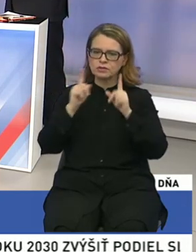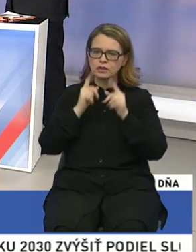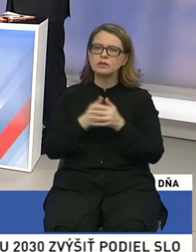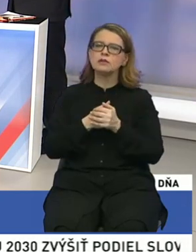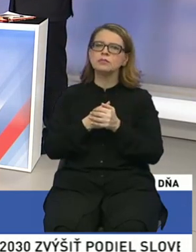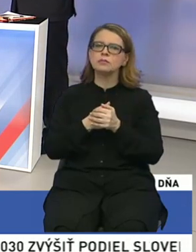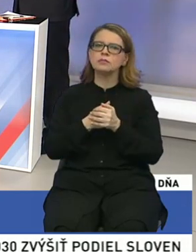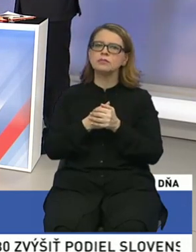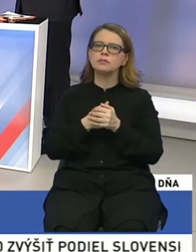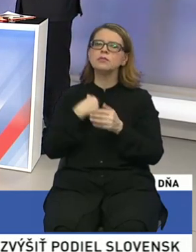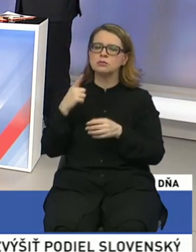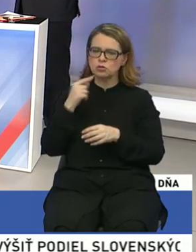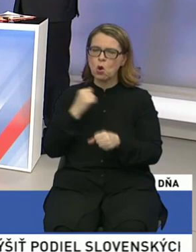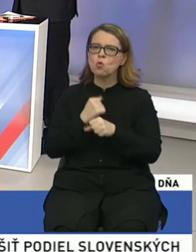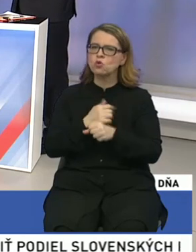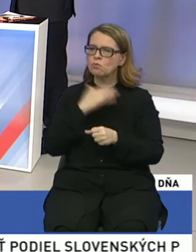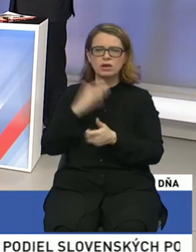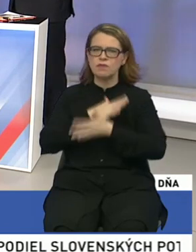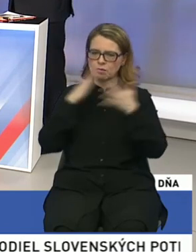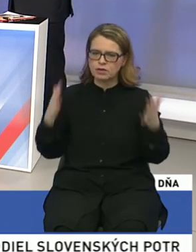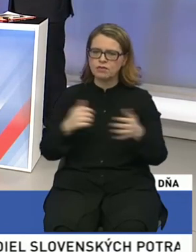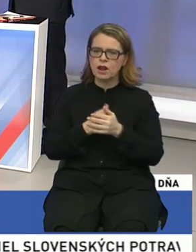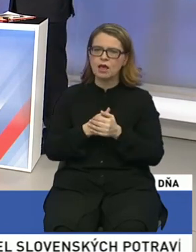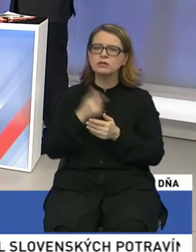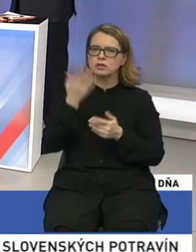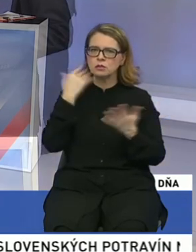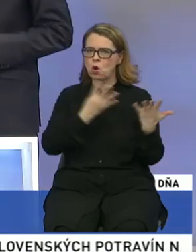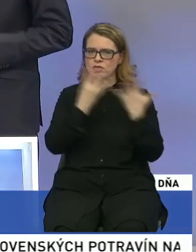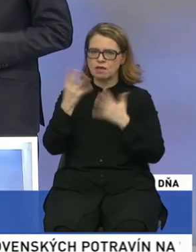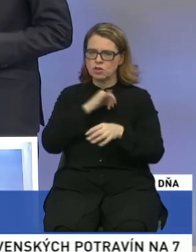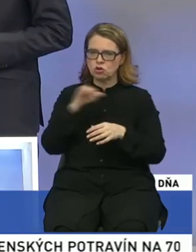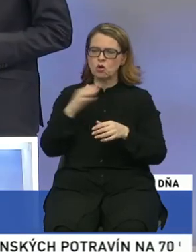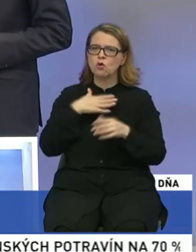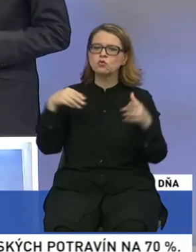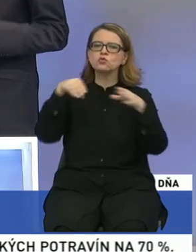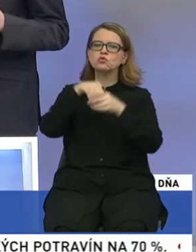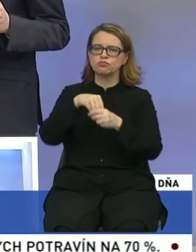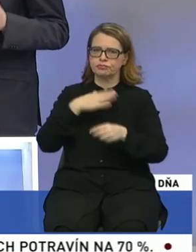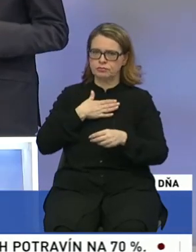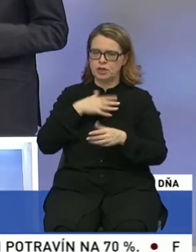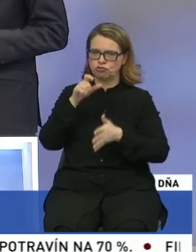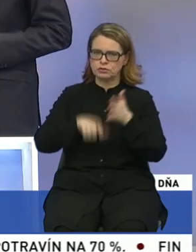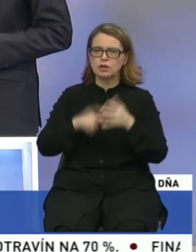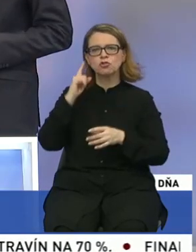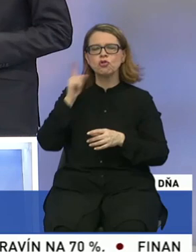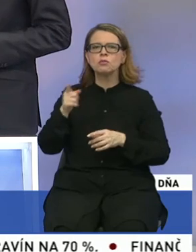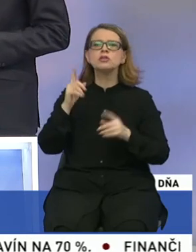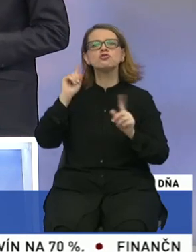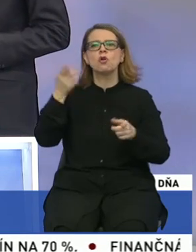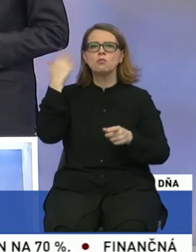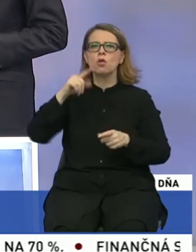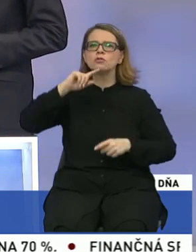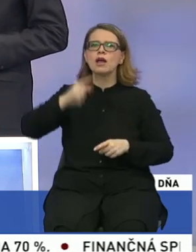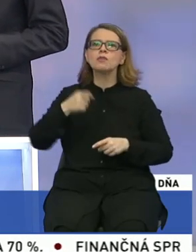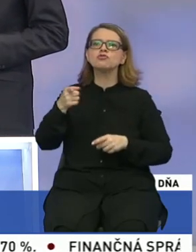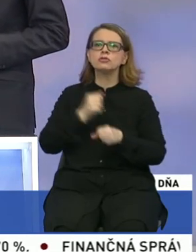Urobil sme toho naozaj veľmi veľa. Ty si bol, myslím, 9 rokov, súčasť našich HIT-dejí. Čo si myslíš, čo bolo to najlepšie, čo sme